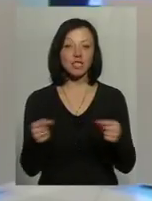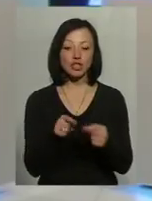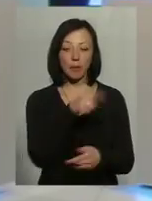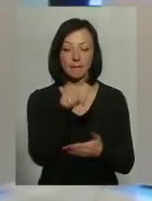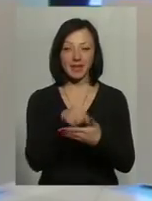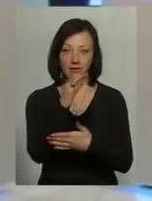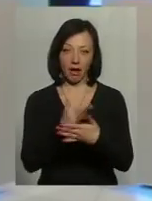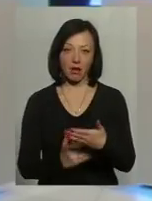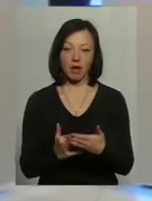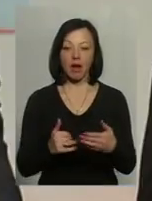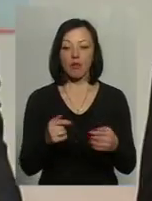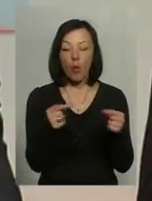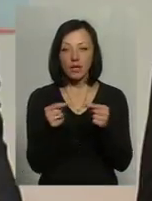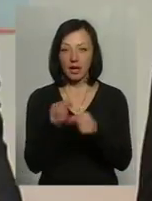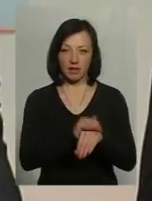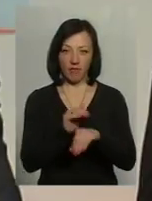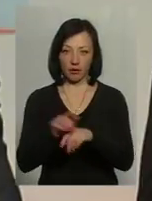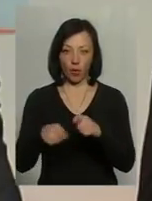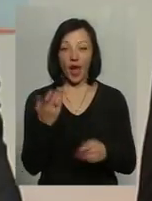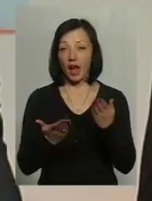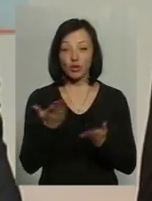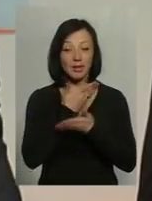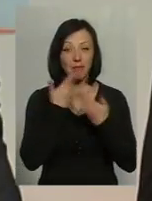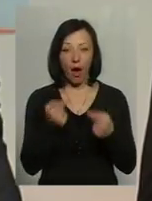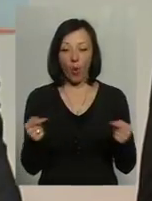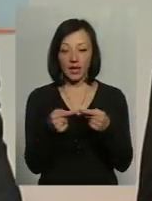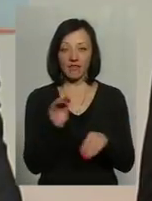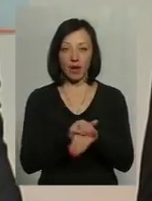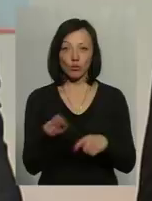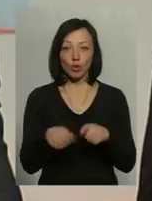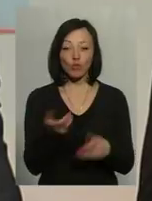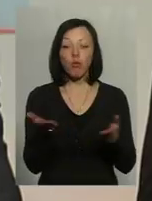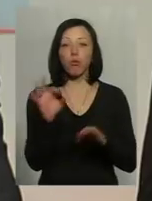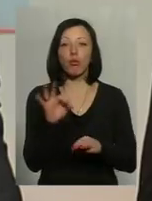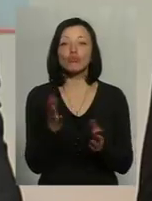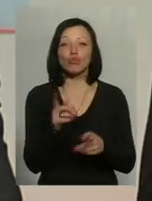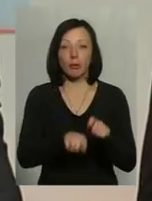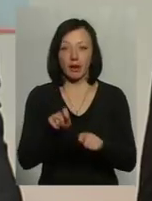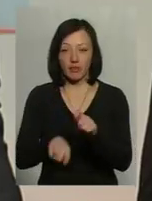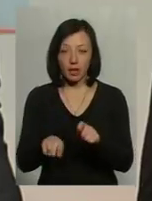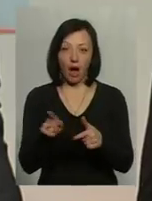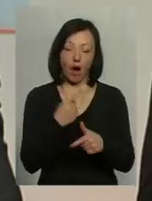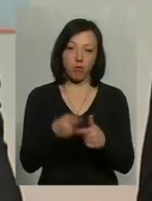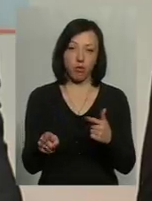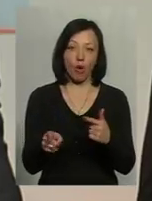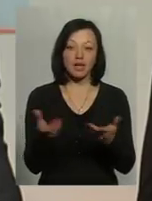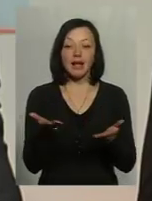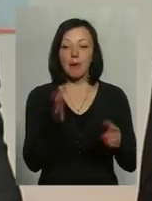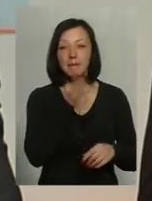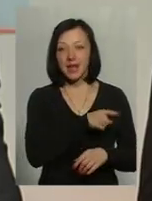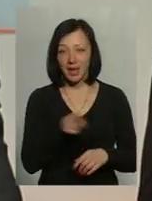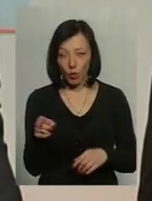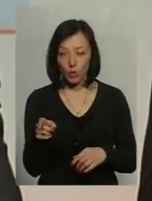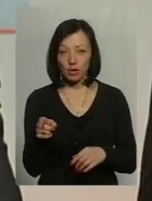питань відносно конкретних фактів порушення. Тобто, якщо немає конкретики порушення, відносно яких працівників це допущено або за який період